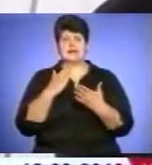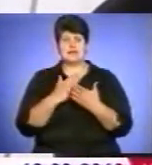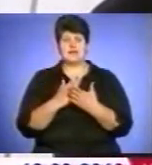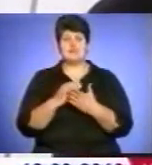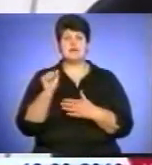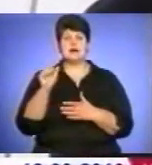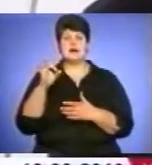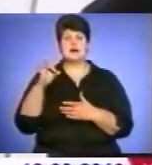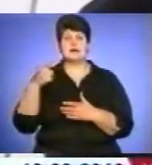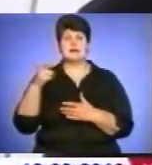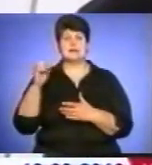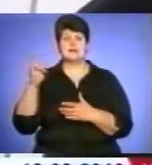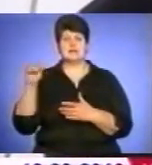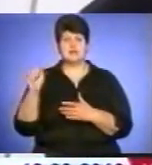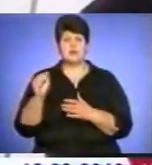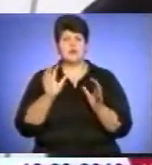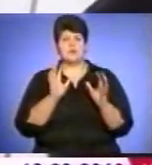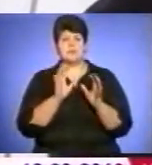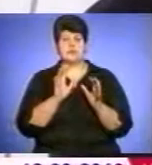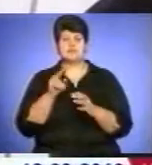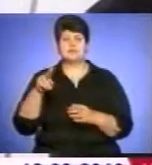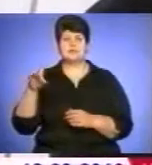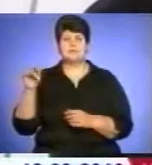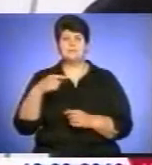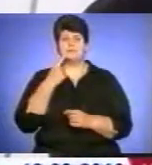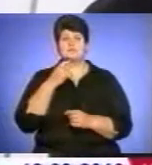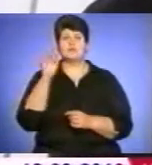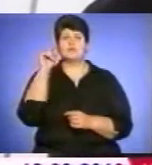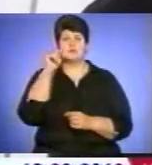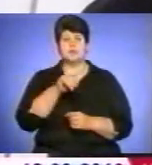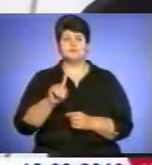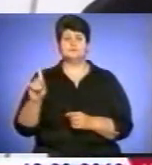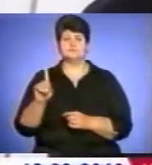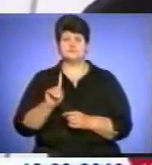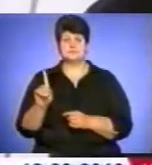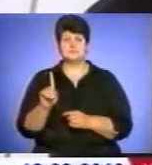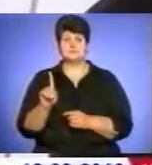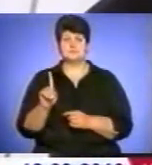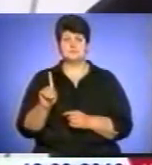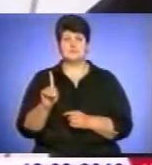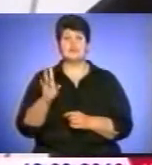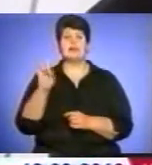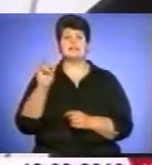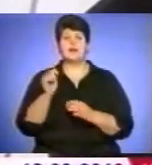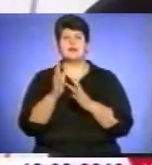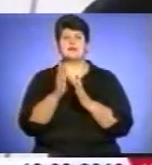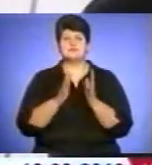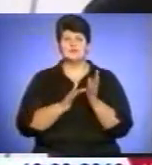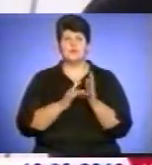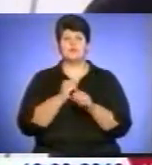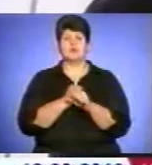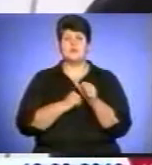Аргентині, опікується православними, говорять про те, що на Різдво, на Пасху